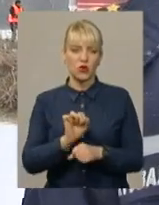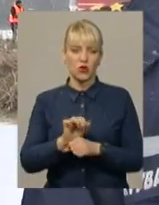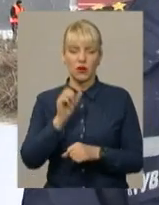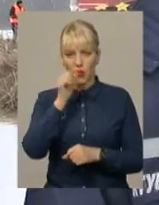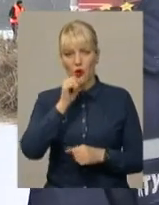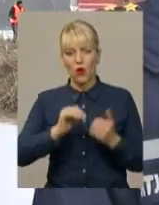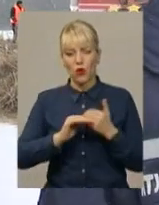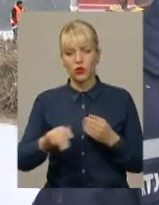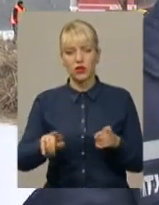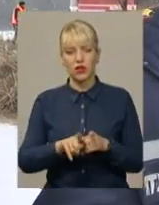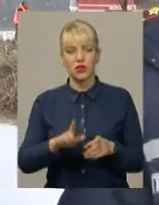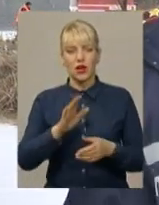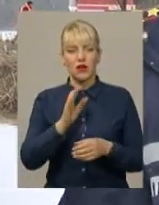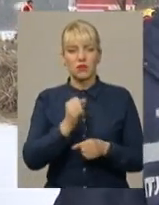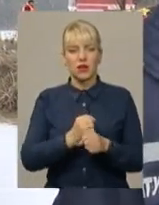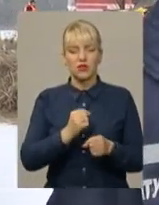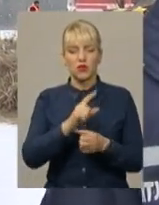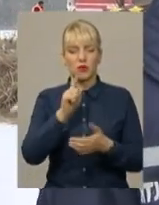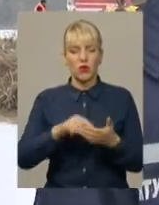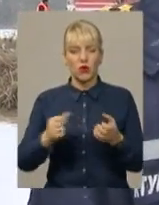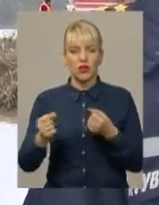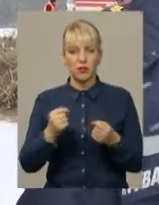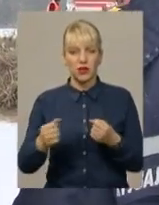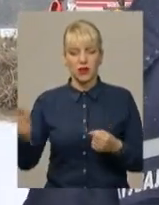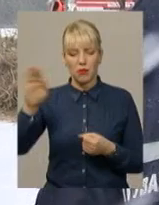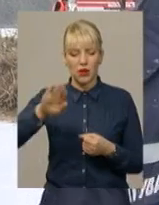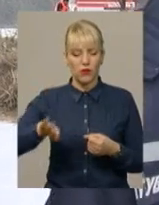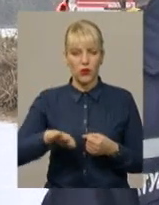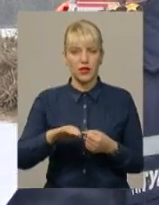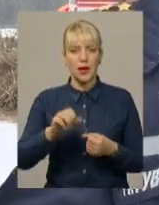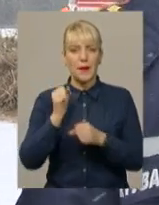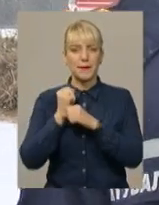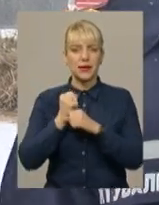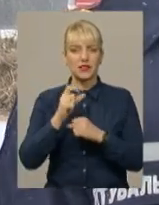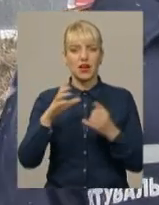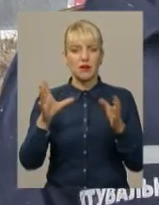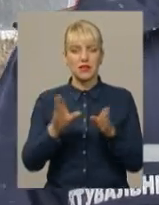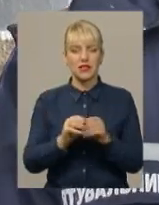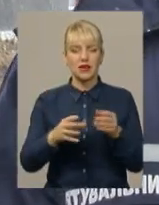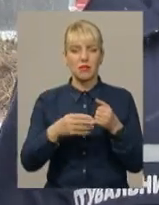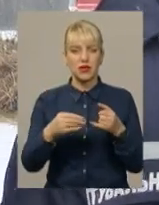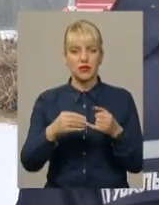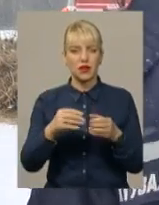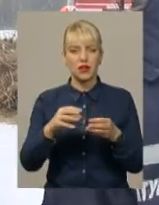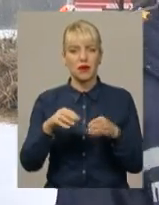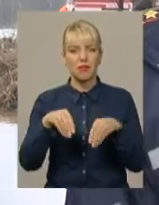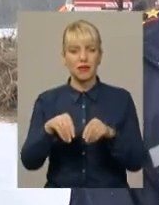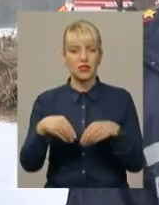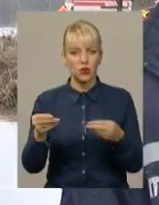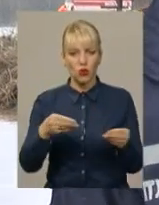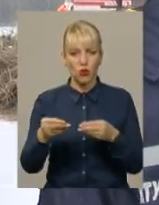Далі відпрацьовували питання укріплення берегової лінії мішками з піском, для того, щоб тала вода не розходилась у